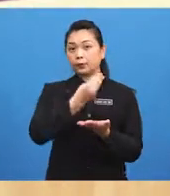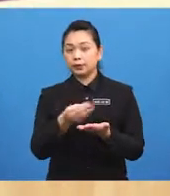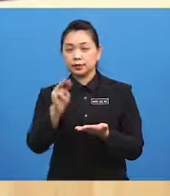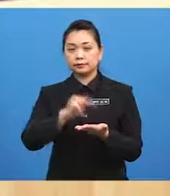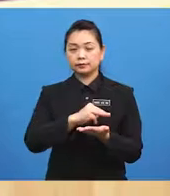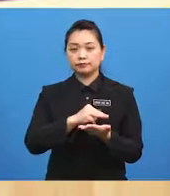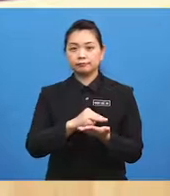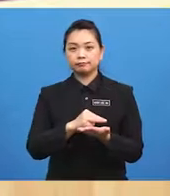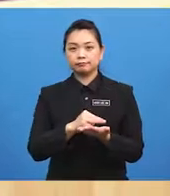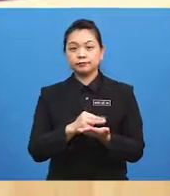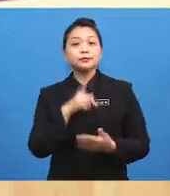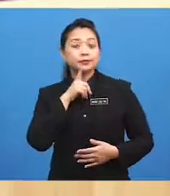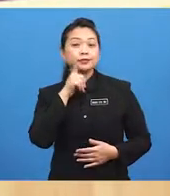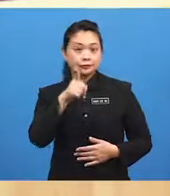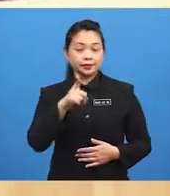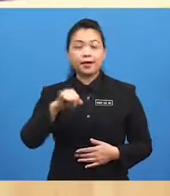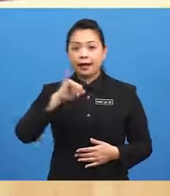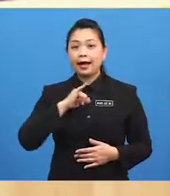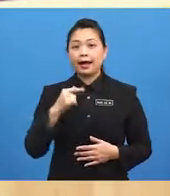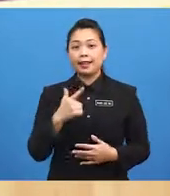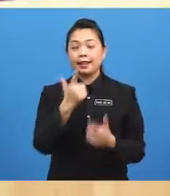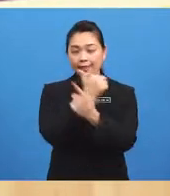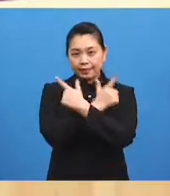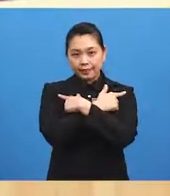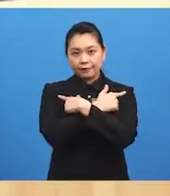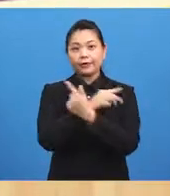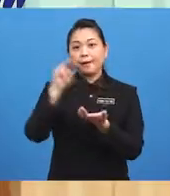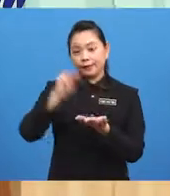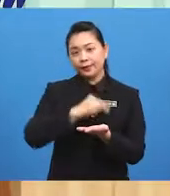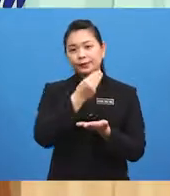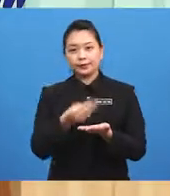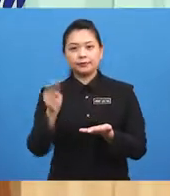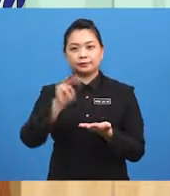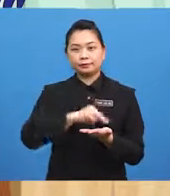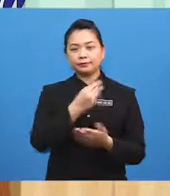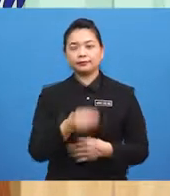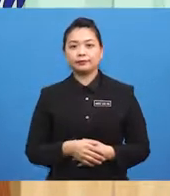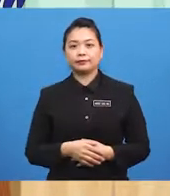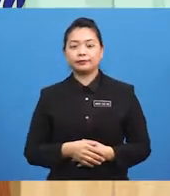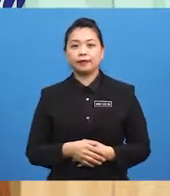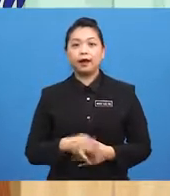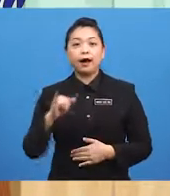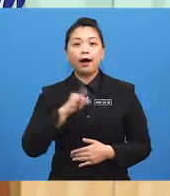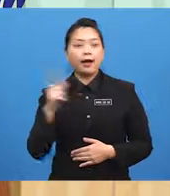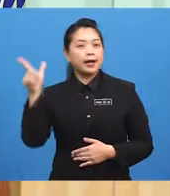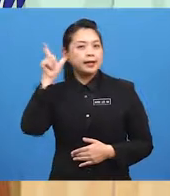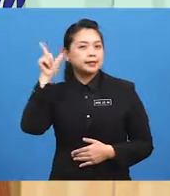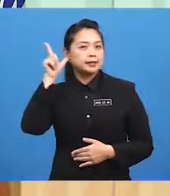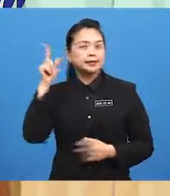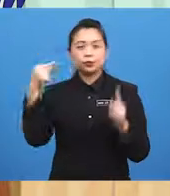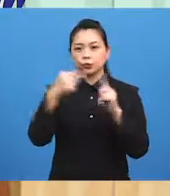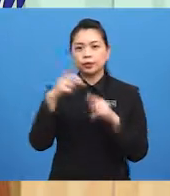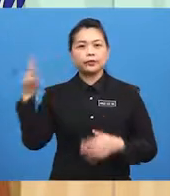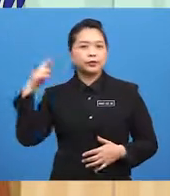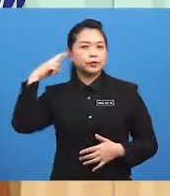Of course! I love music. Hmm... I listen to the radio...